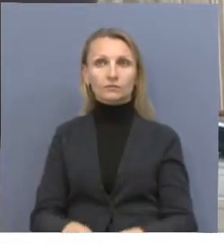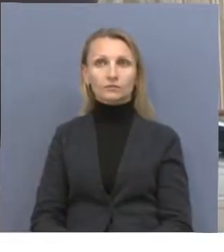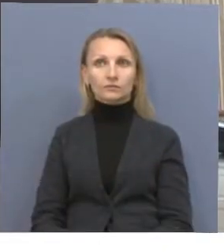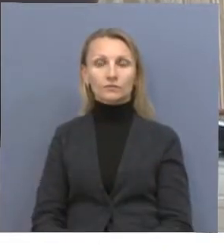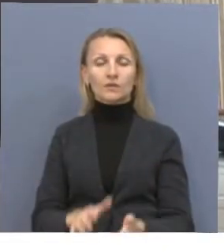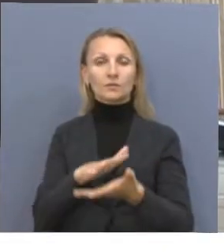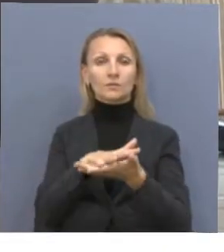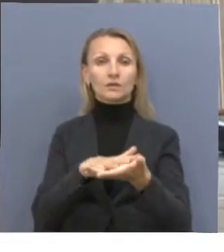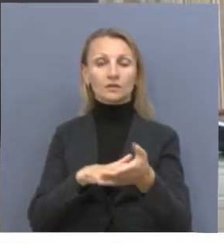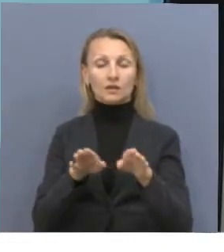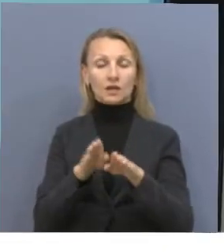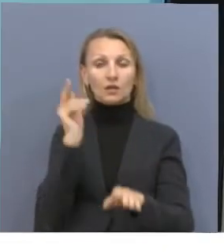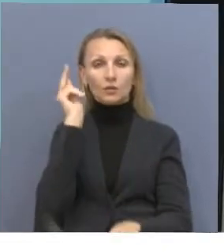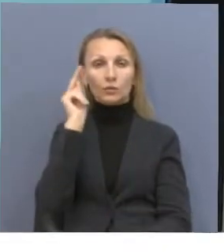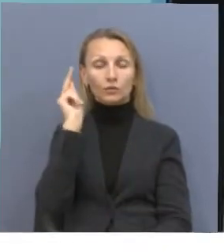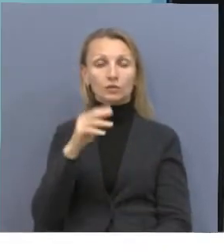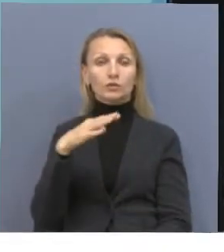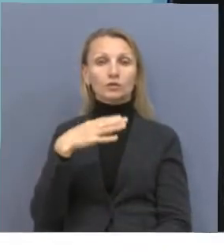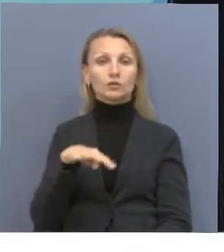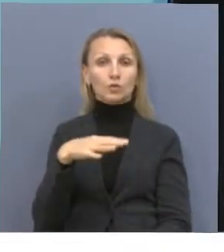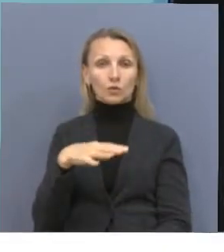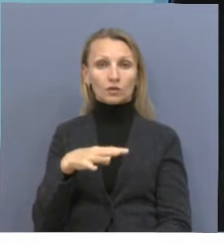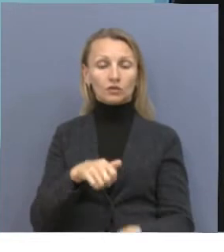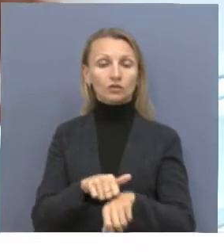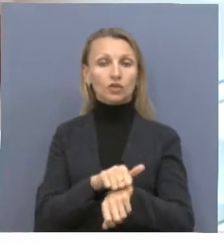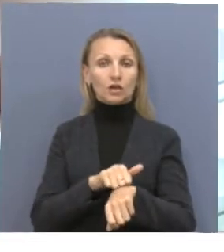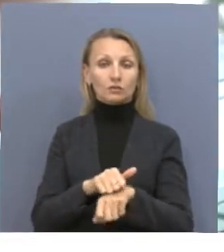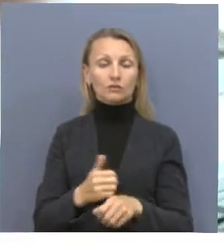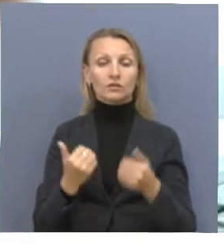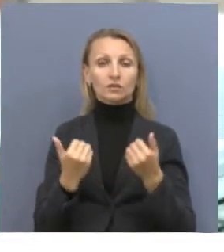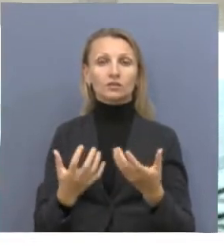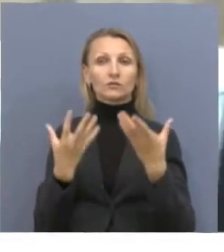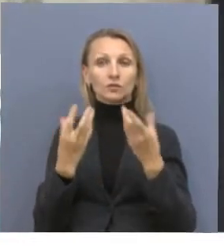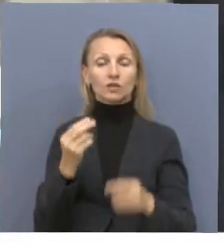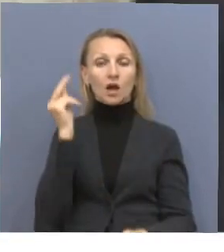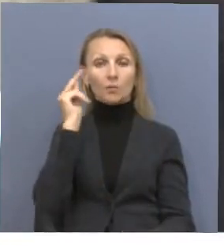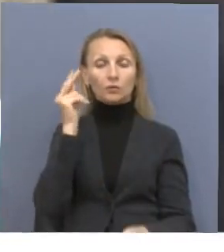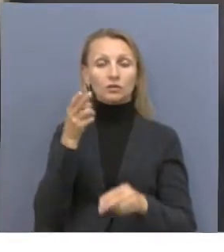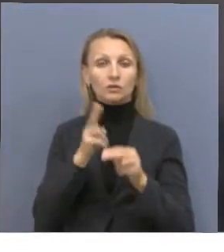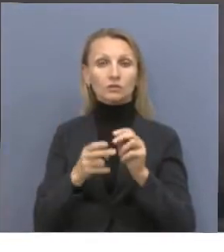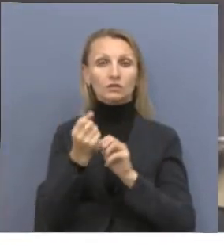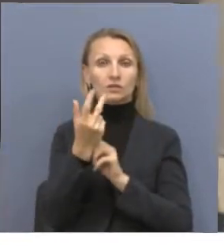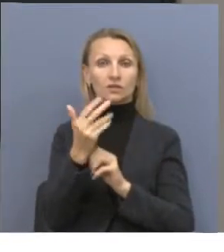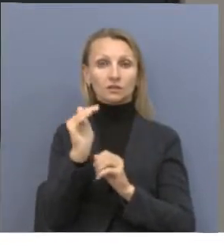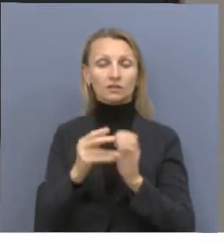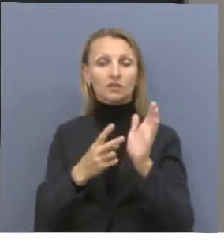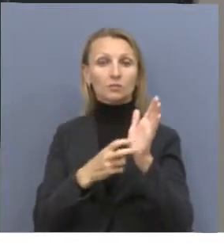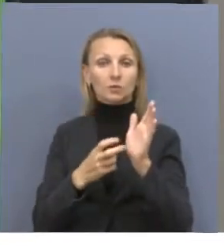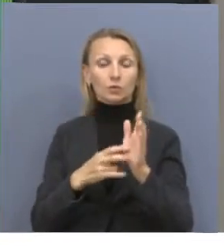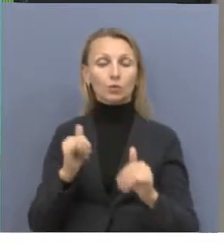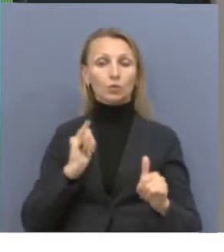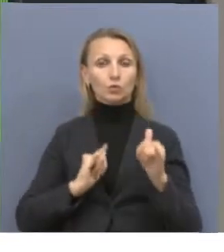Продолжительность данных курсов составляет 40 академических часов. На сегодняшний день обучения прошли 13 700 учителей.